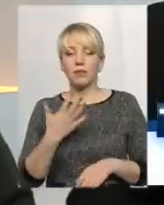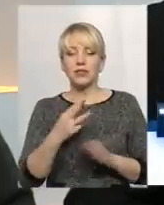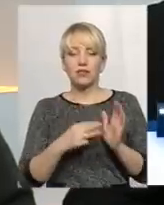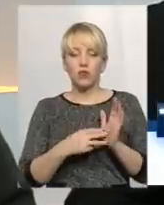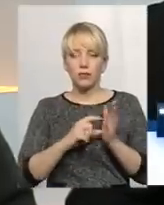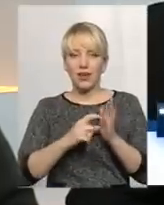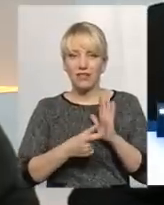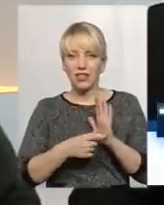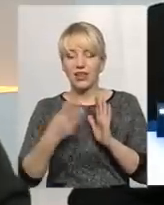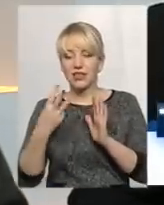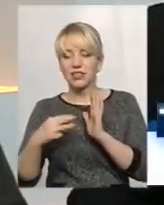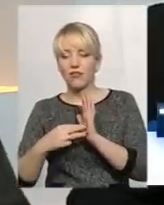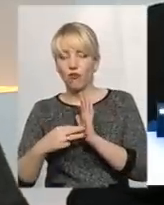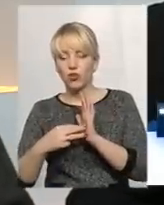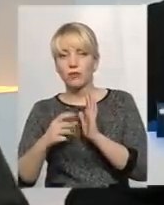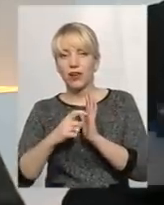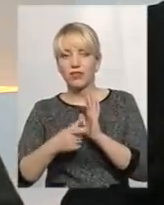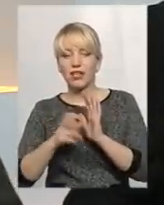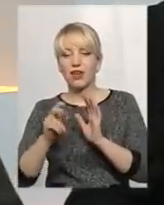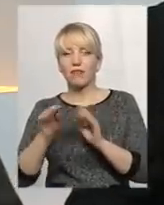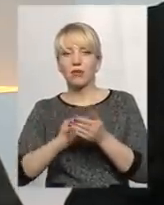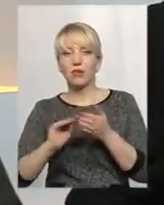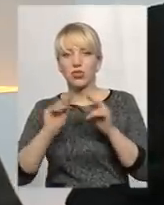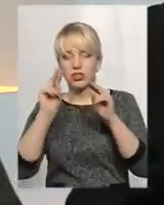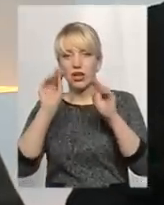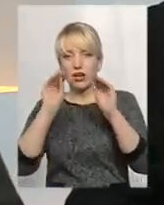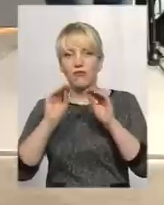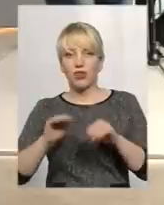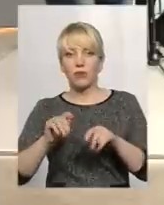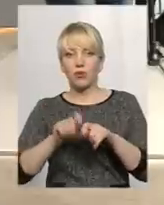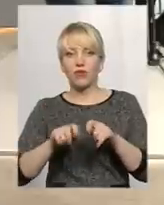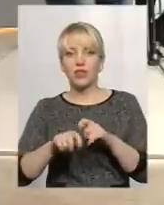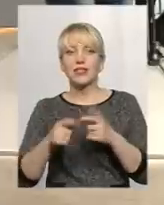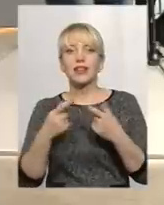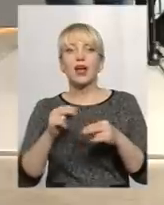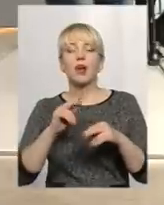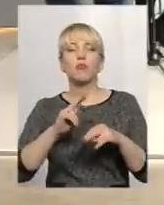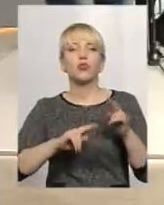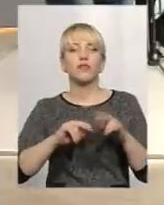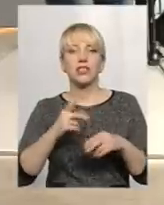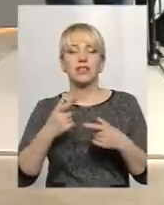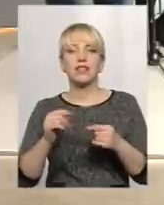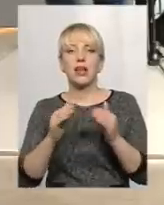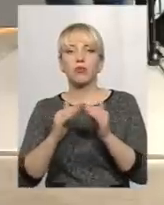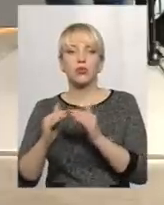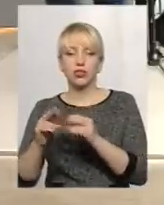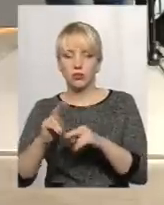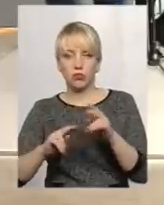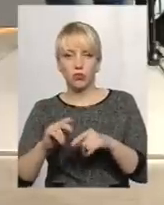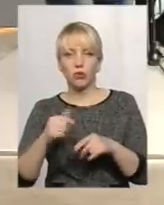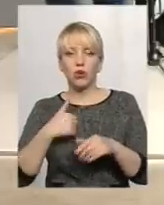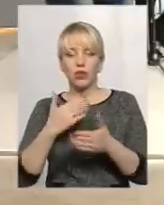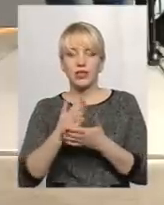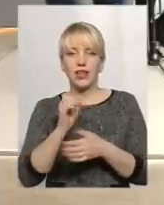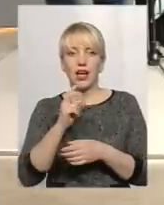-й квартал, так як ви пишете в акті перевірці. Де то будівництво? Хто його здійснив? Де житлові будинки? У нас є акти разом з місцевими